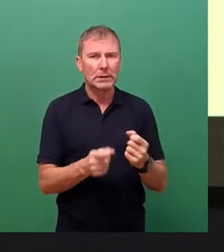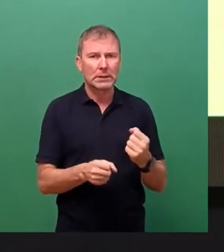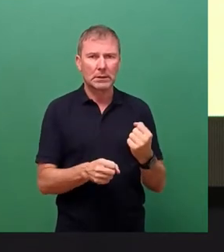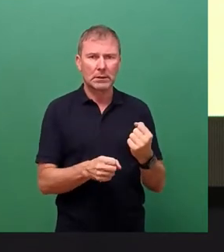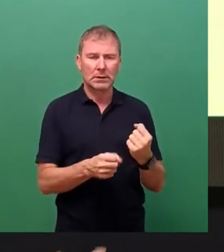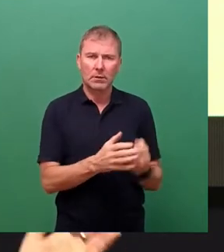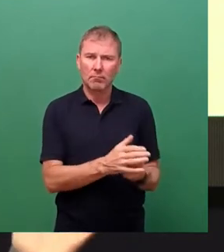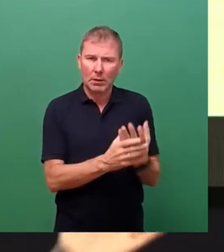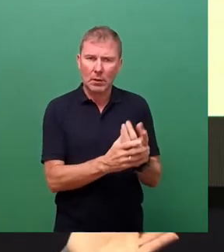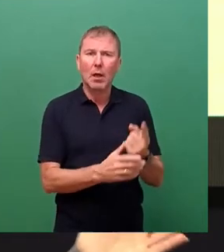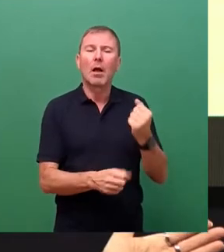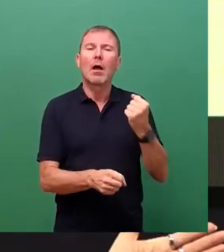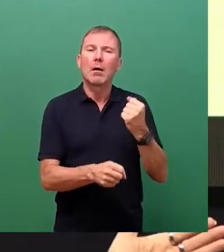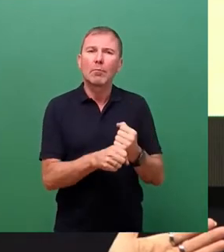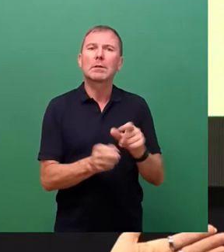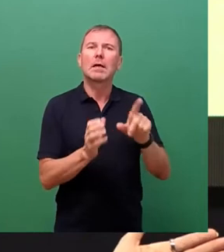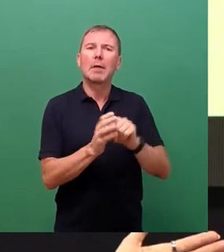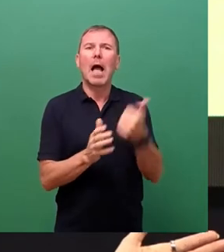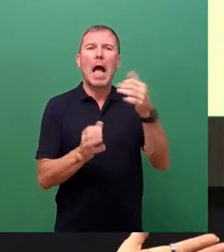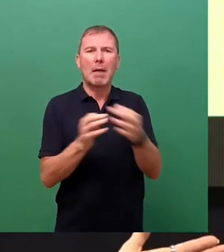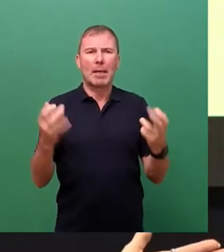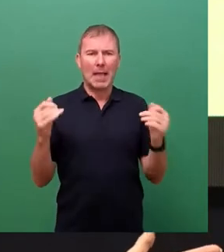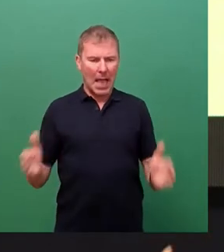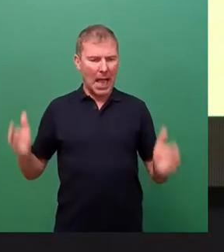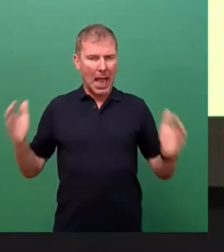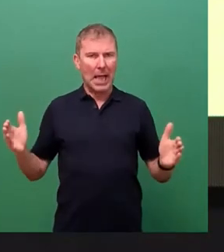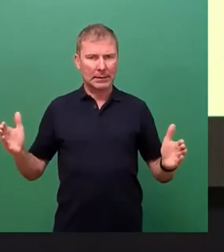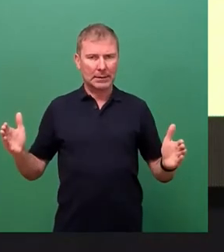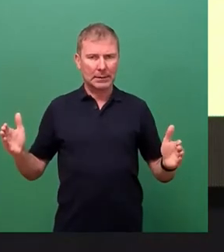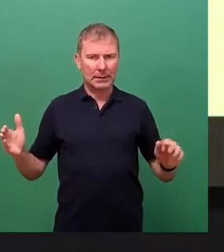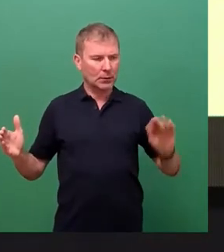mindestens 1,80 überbrückt werden.